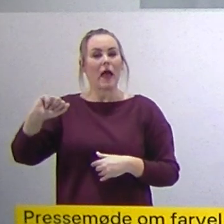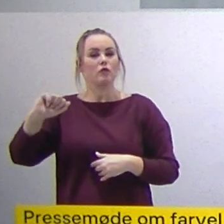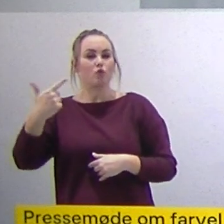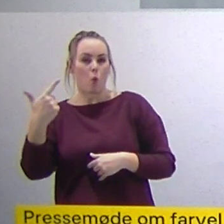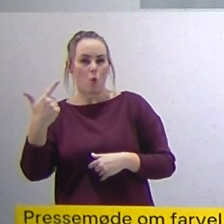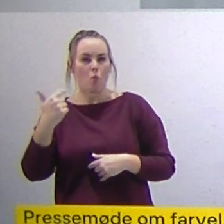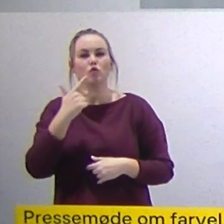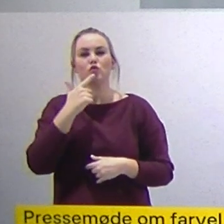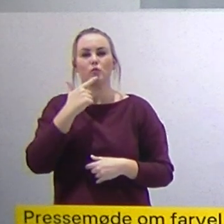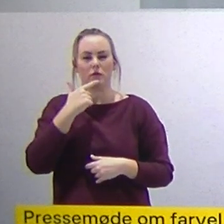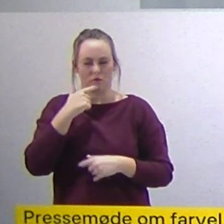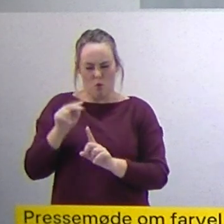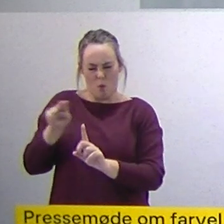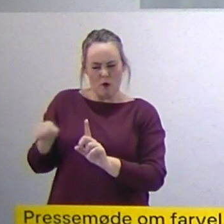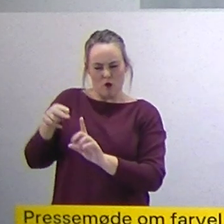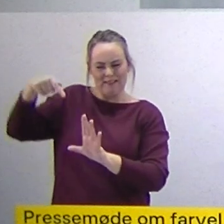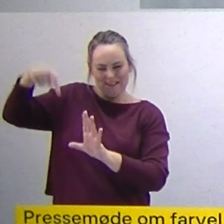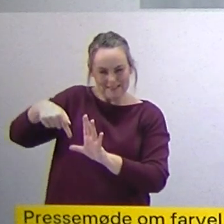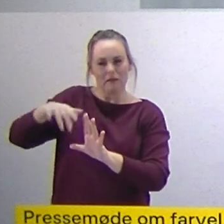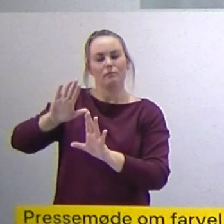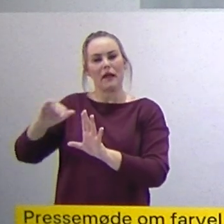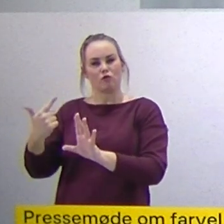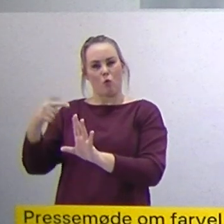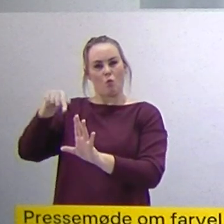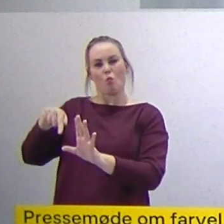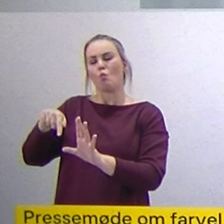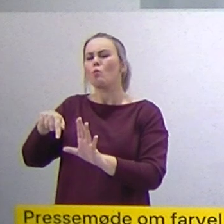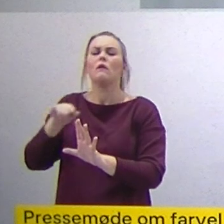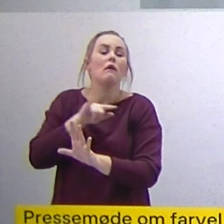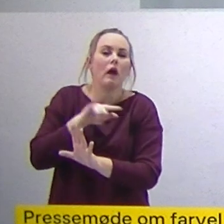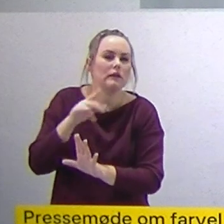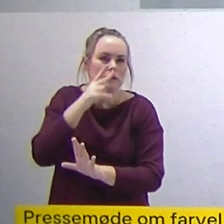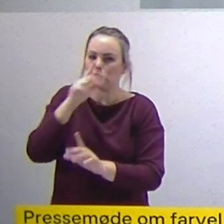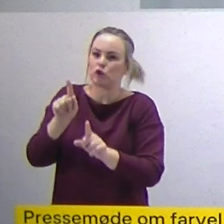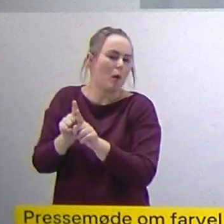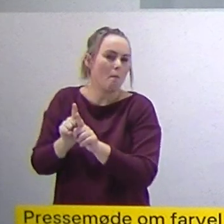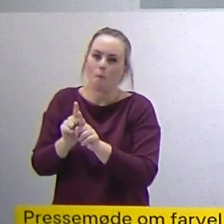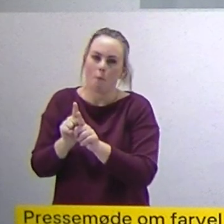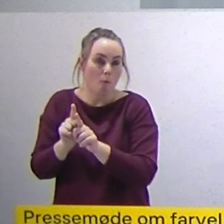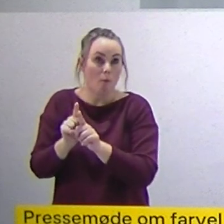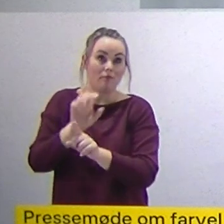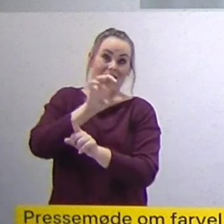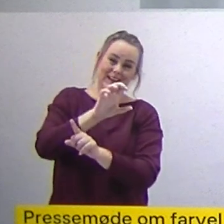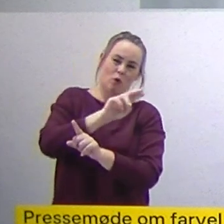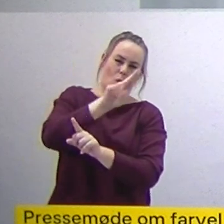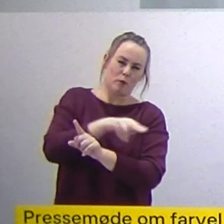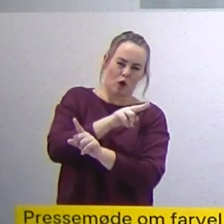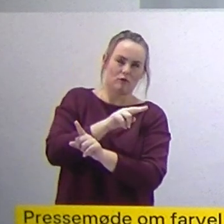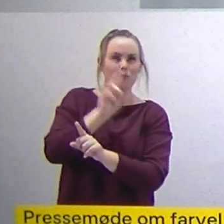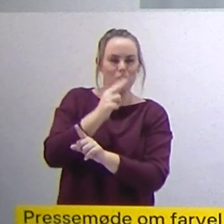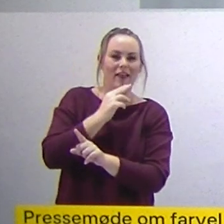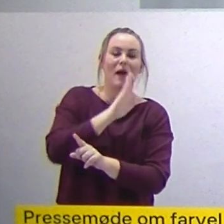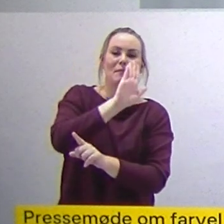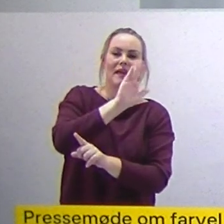-variant af omikron. Og det er rigtigt, den ser ikke ud til at være farligere, end den oprindelige omikron, vi nu kalder for